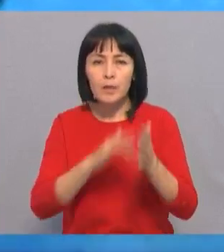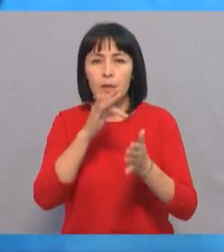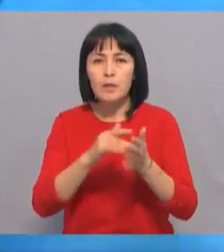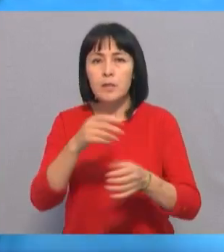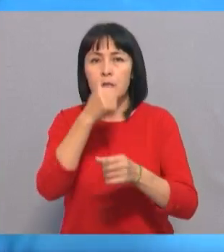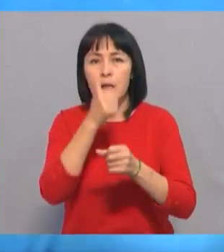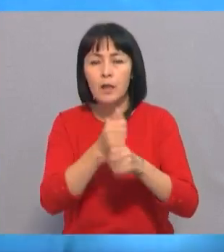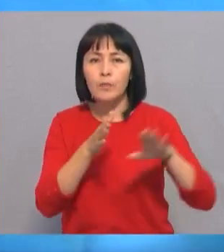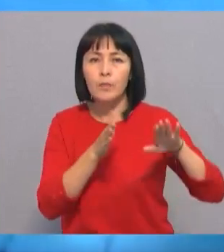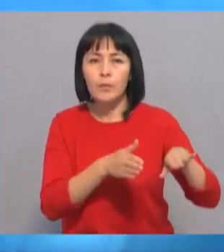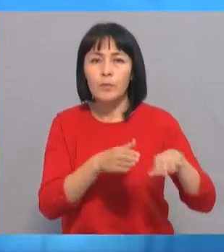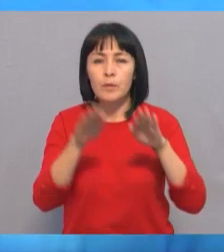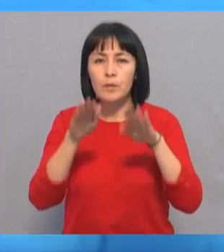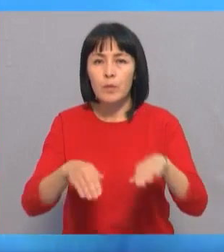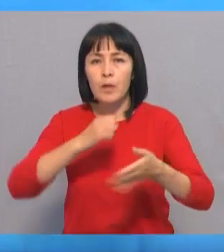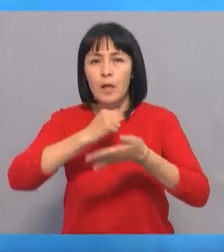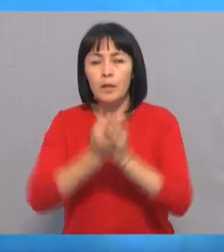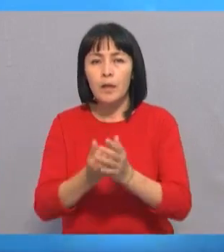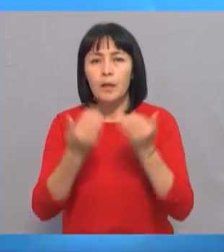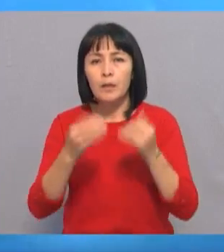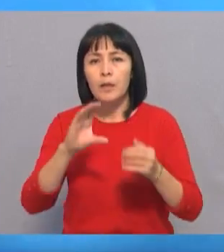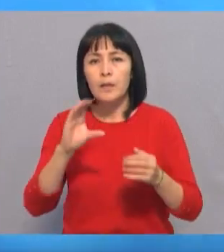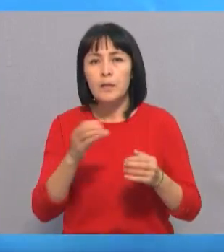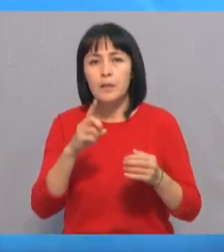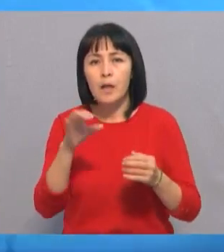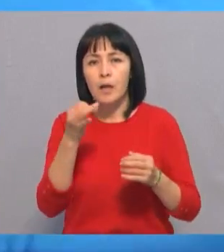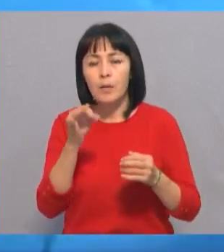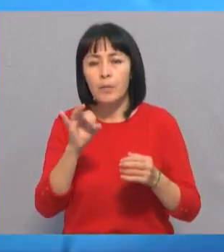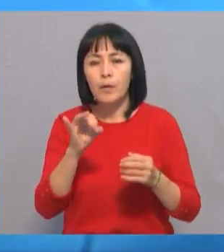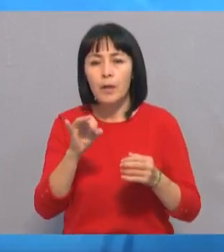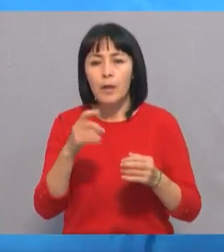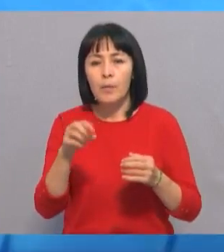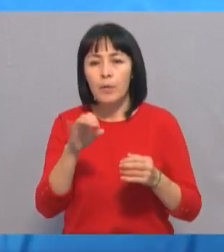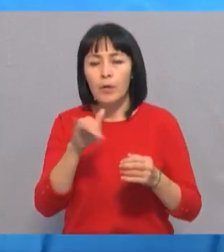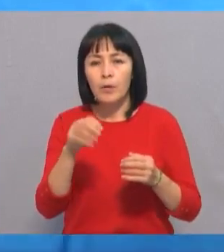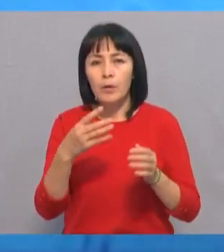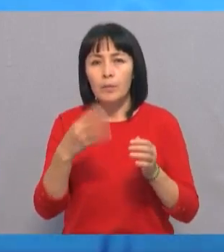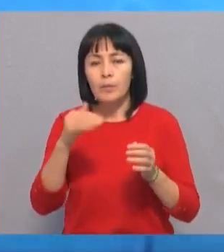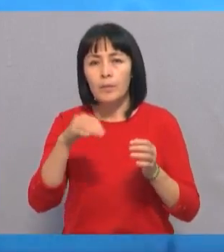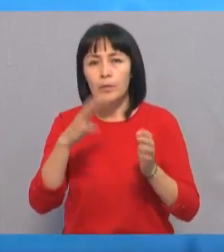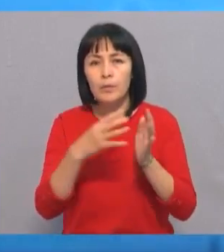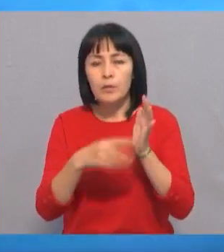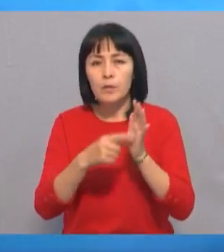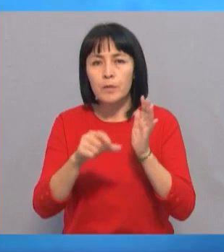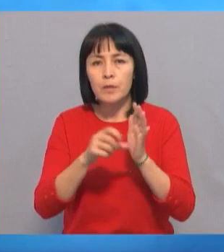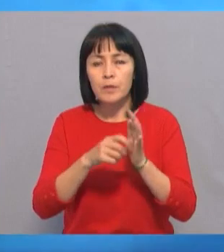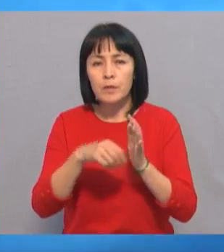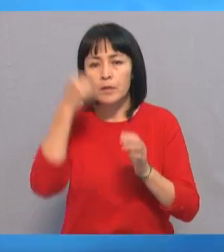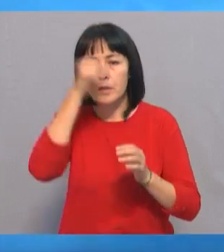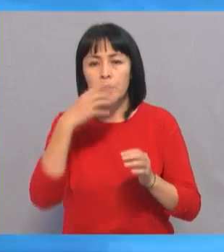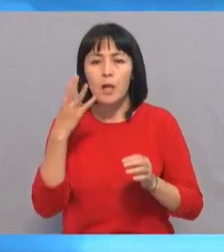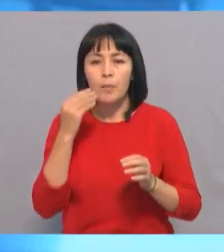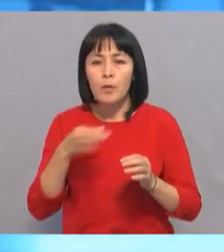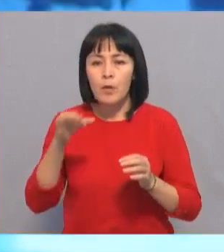қаласы әкімінің орынбасары лауазымына тағайындалды. Сәрсен Абайолы 1976 жылы Алматы облысы Кербұлағауданы